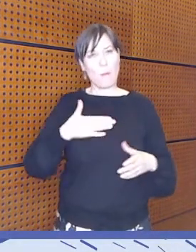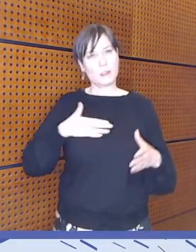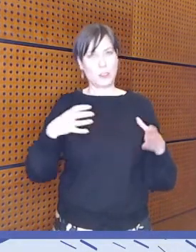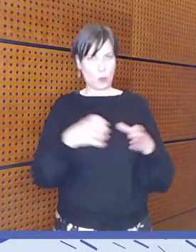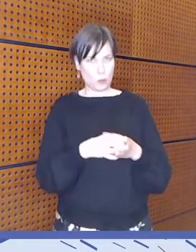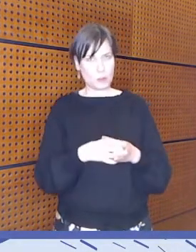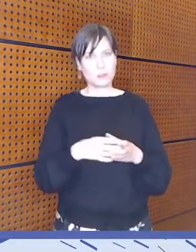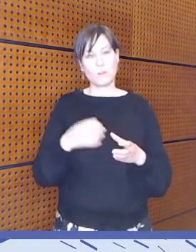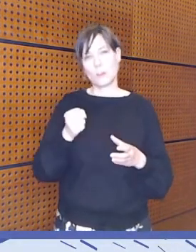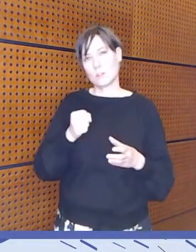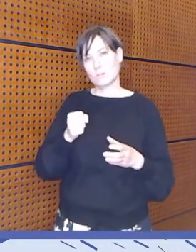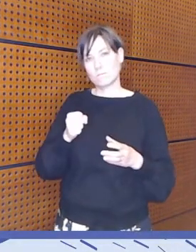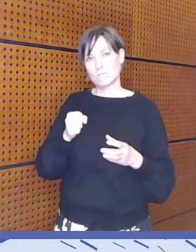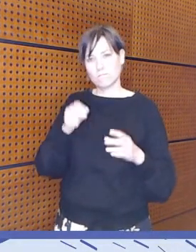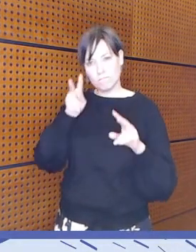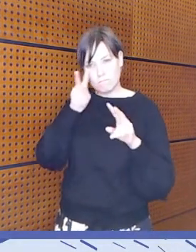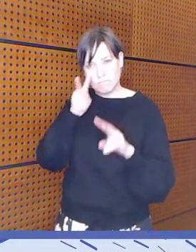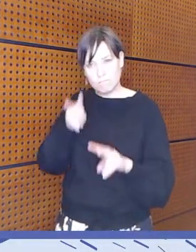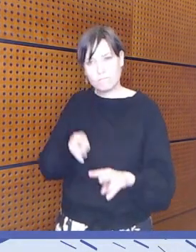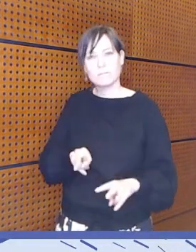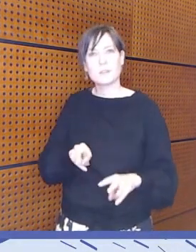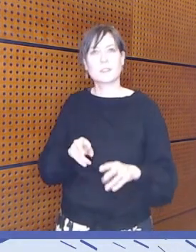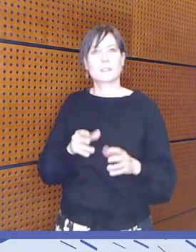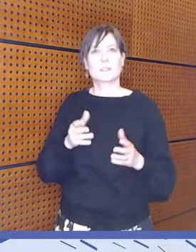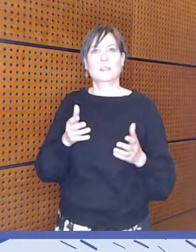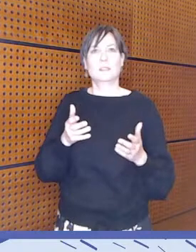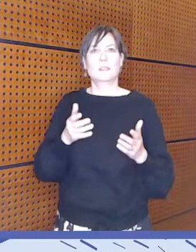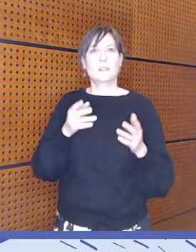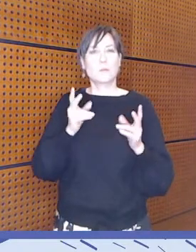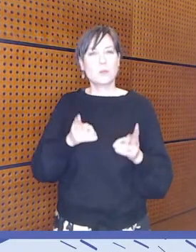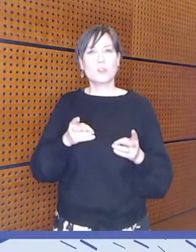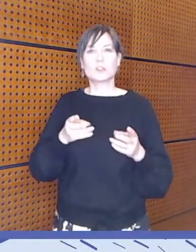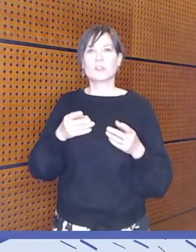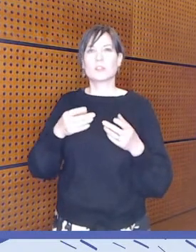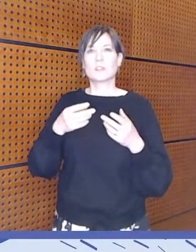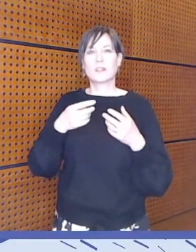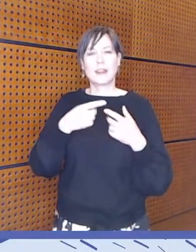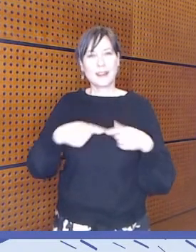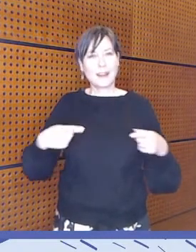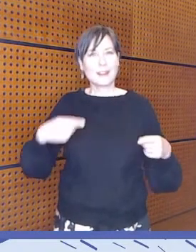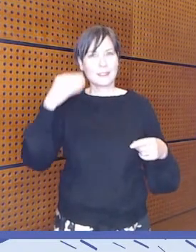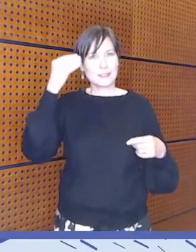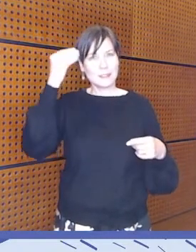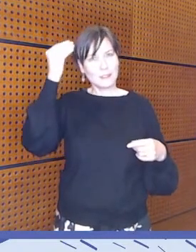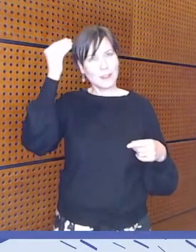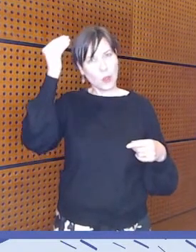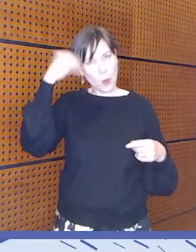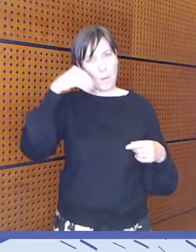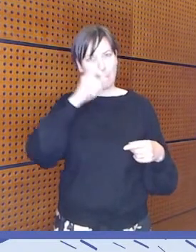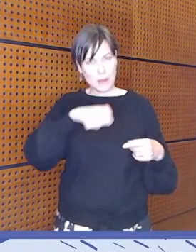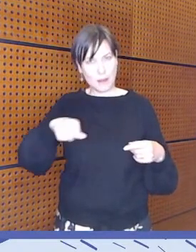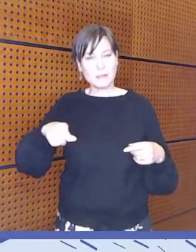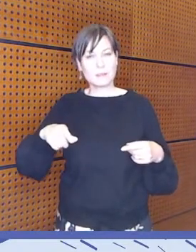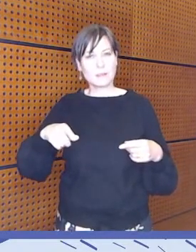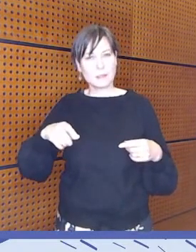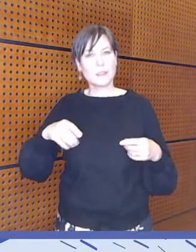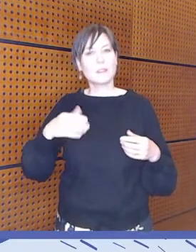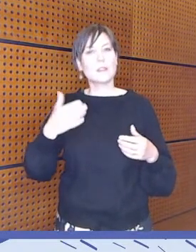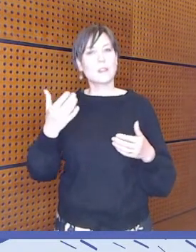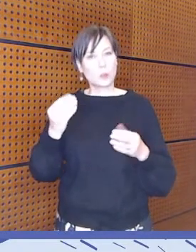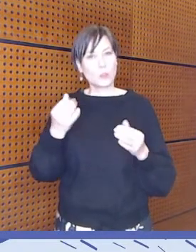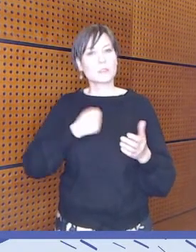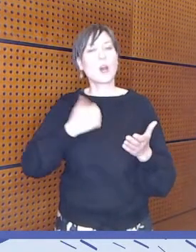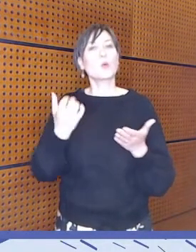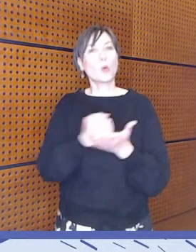Ja varmasti erilaiset oppijat hyötyvät siitä saavutettavuuden näkökulmasta